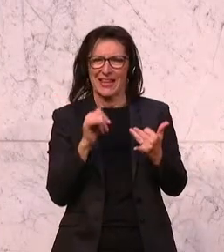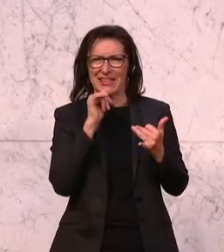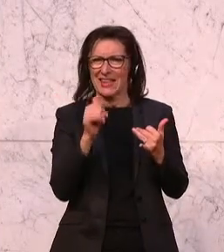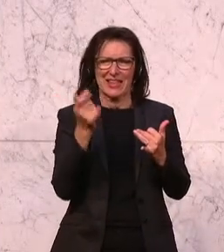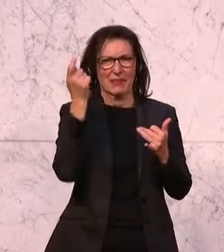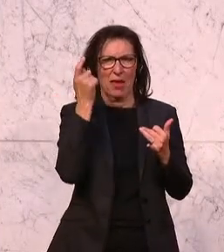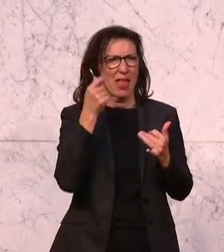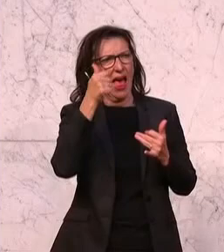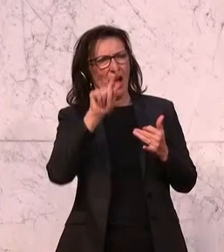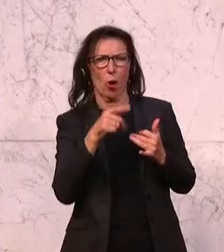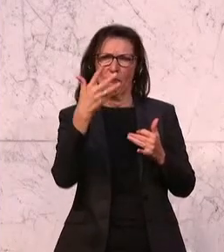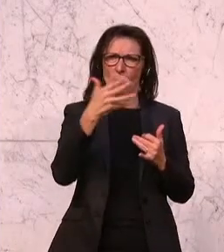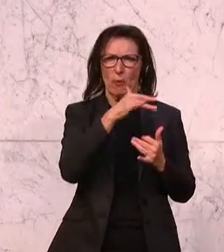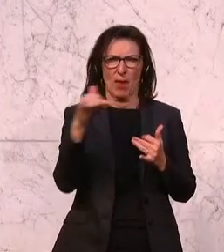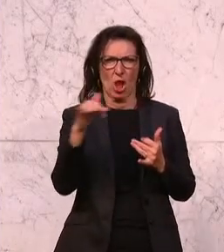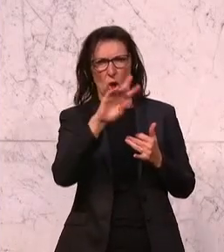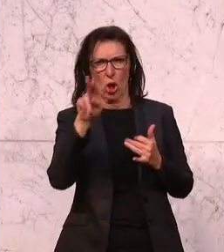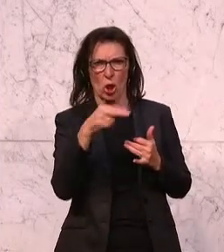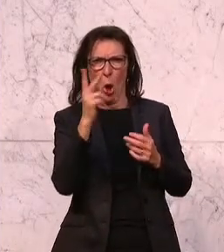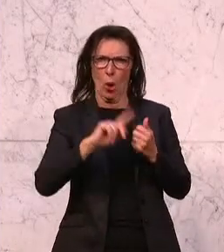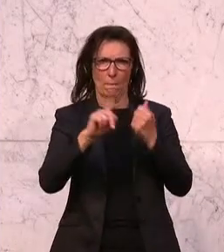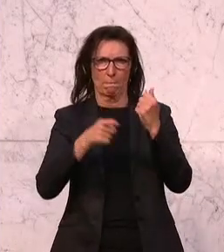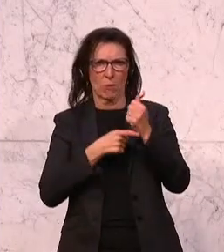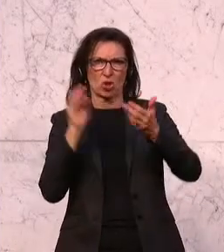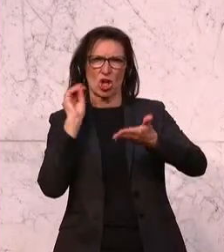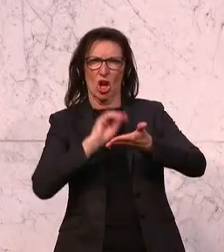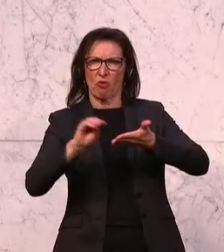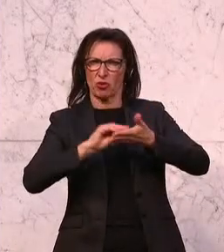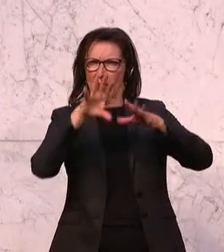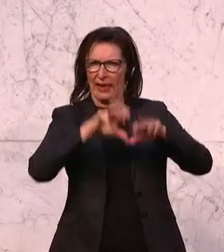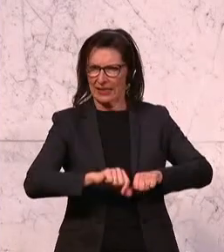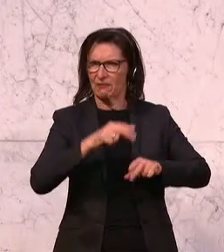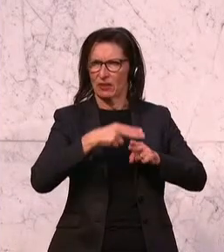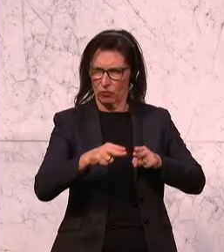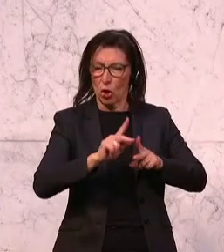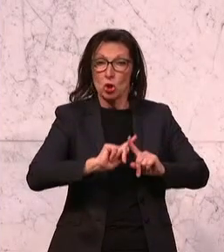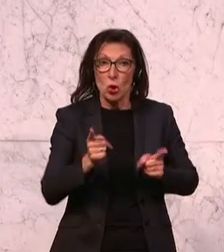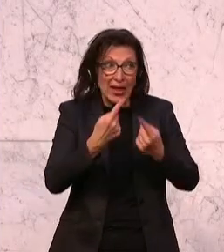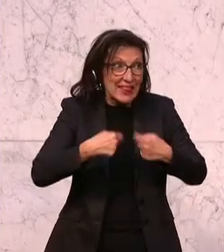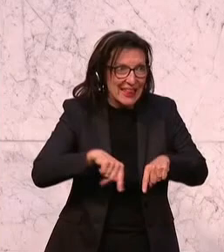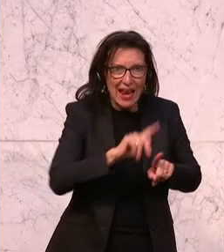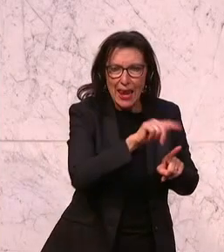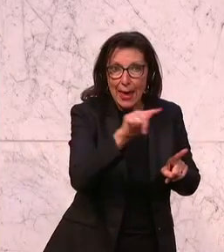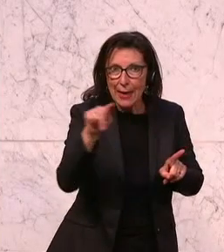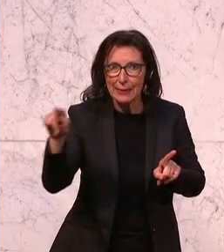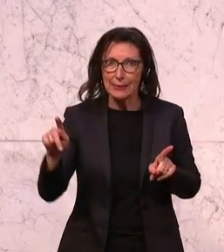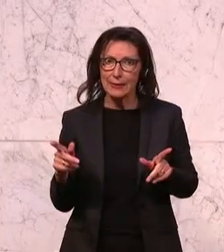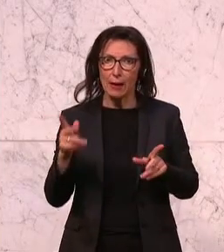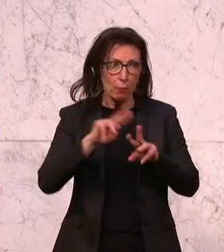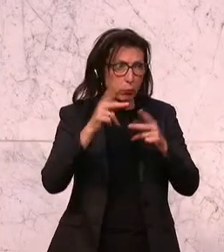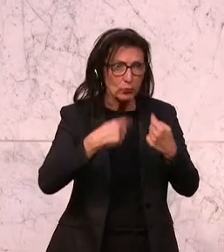Millionen festzulegen in ihrem Budget, sondern sie müssen die Länder dazu bringen, in der Jugendhilfe,